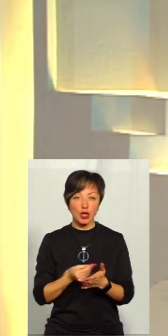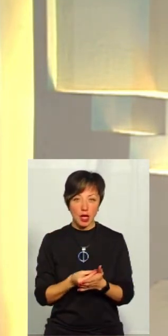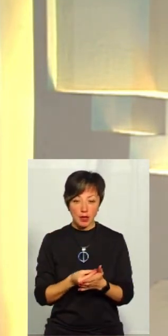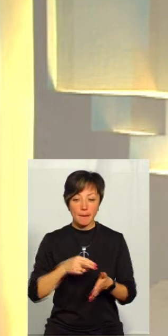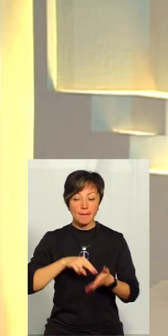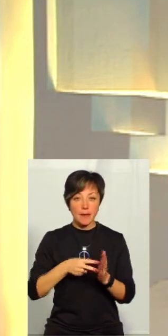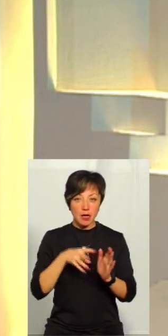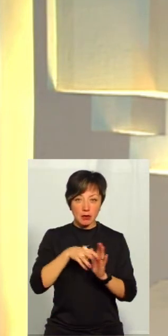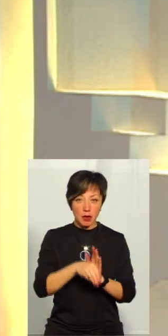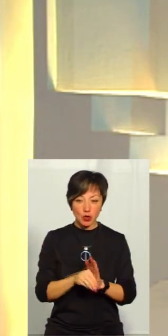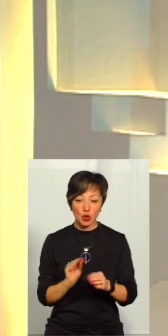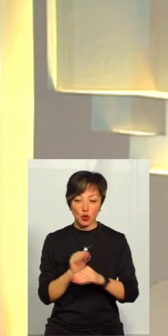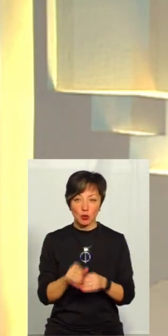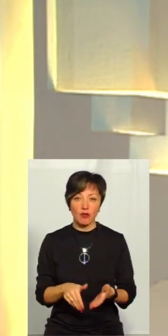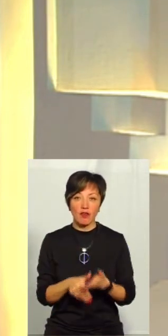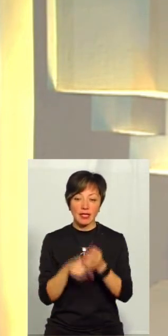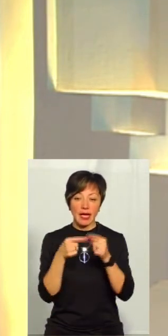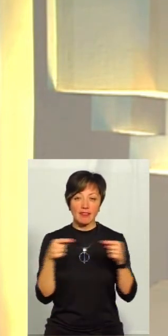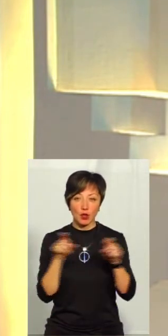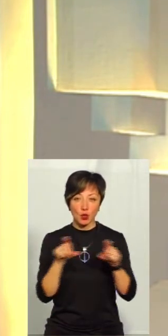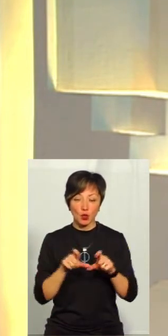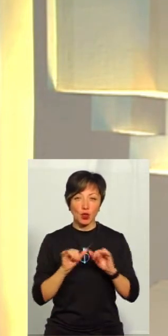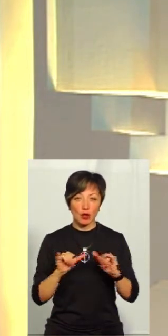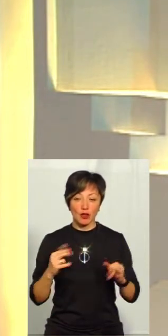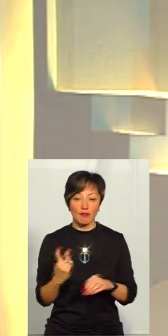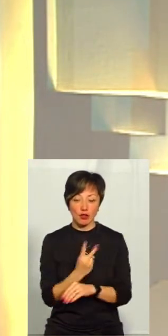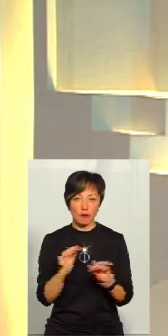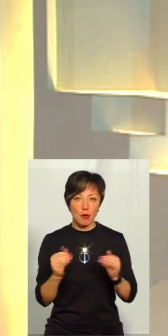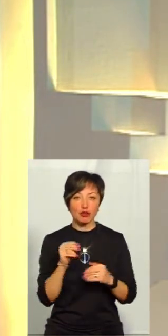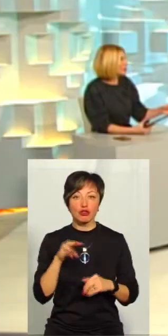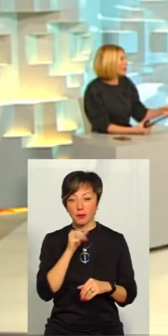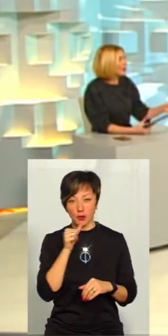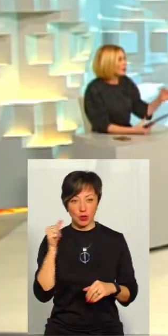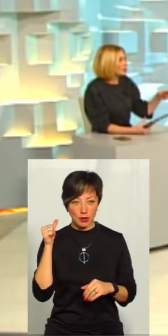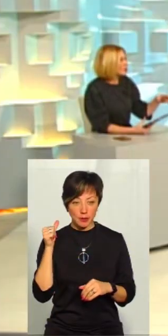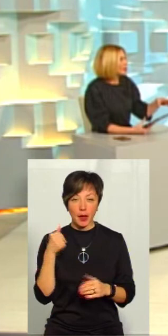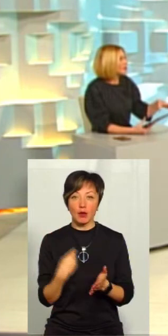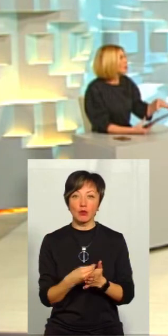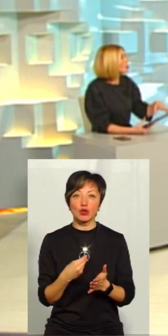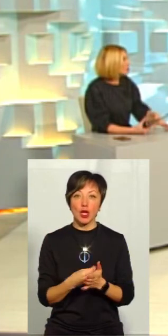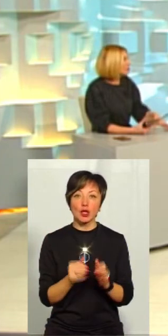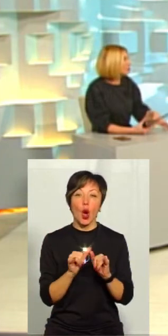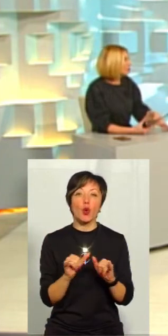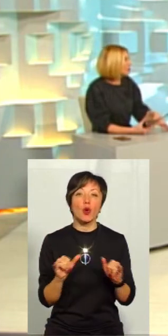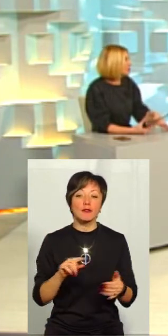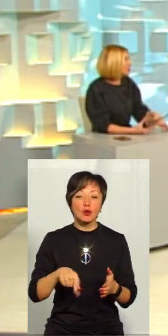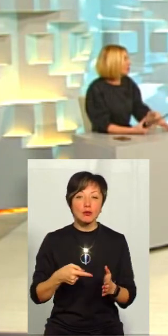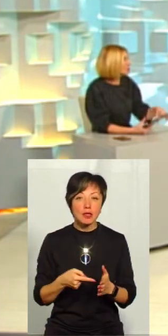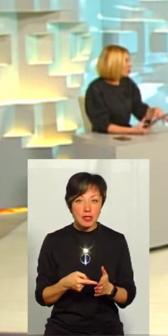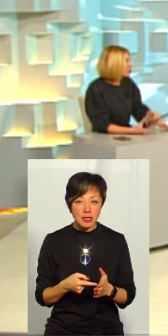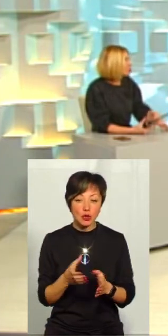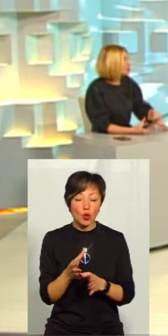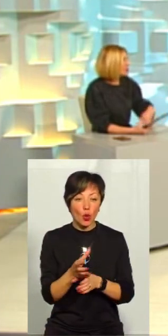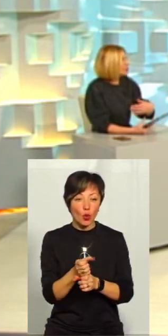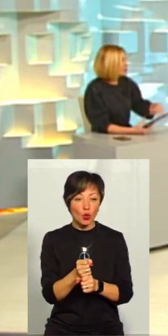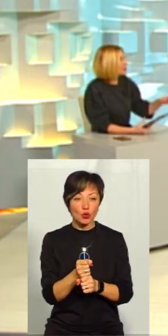передбачено субвенції на інфраструктурний розвиток удвічі менше, ніж було торік, бюджет розвитку міста